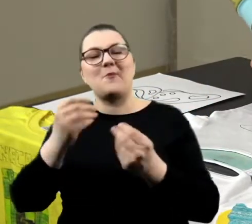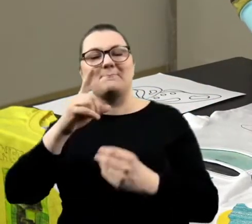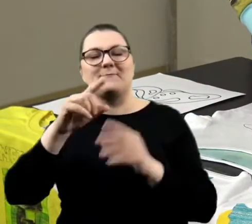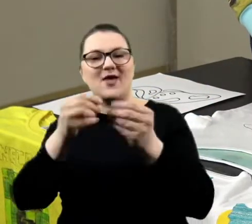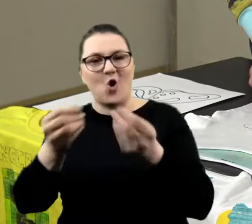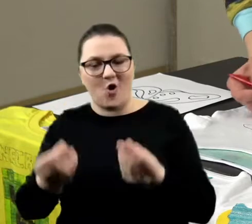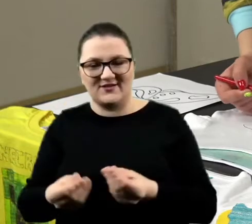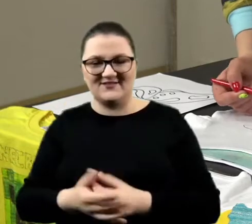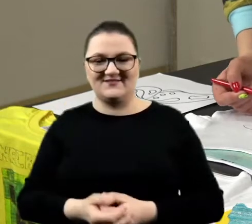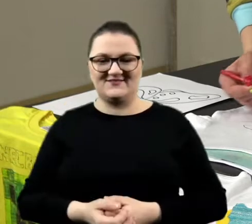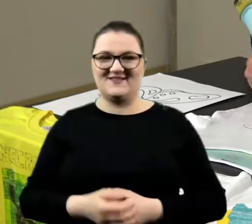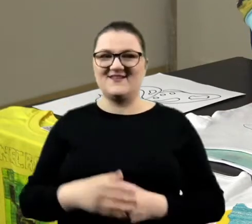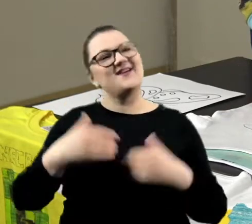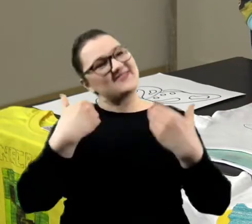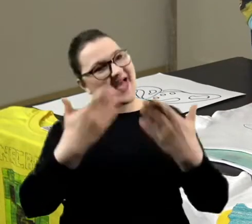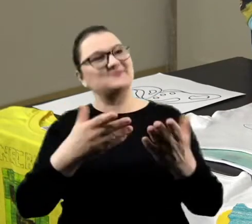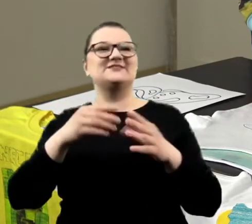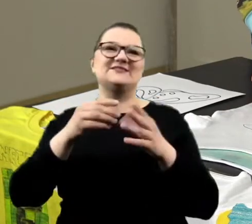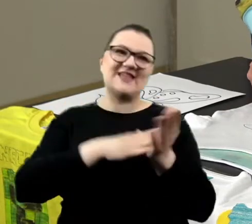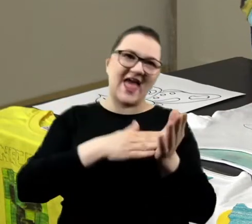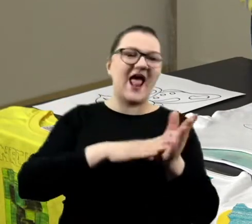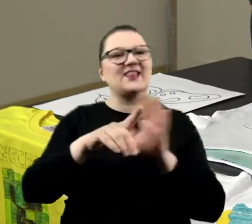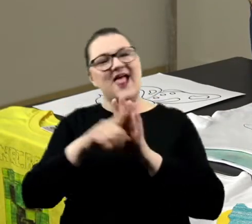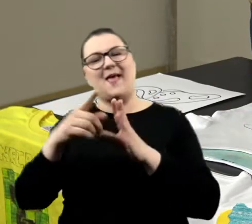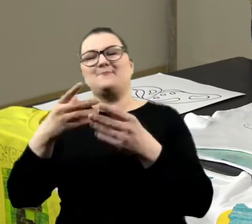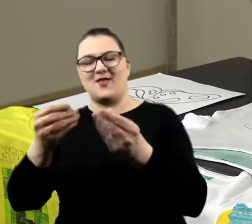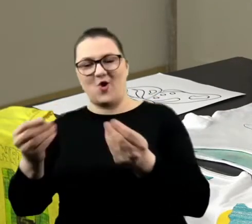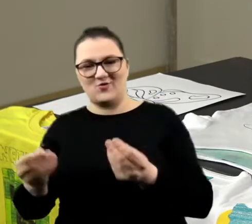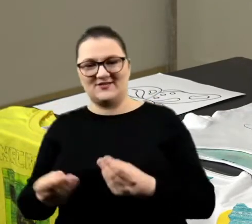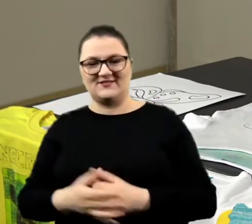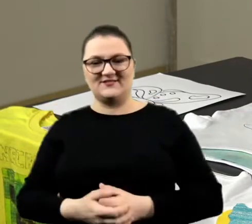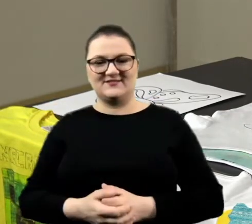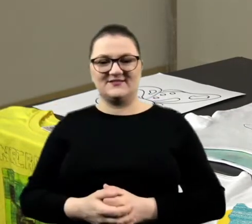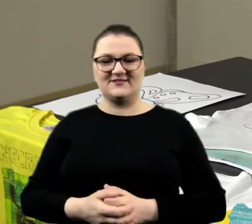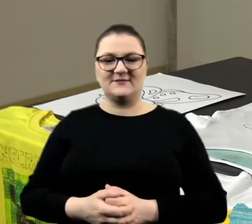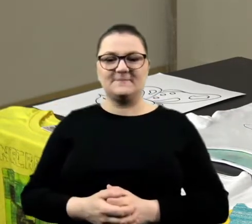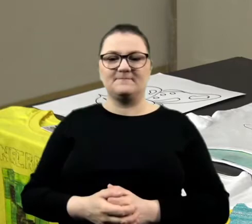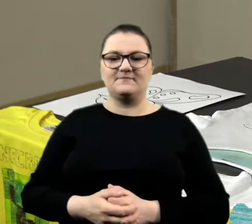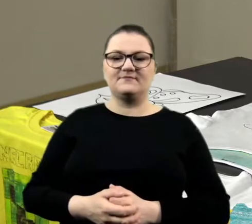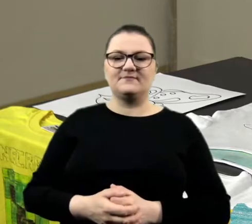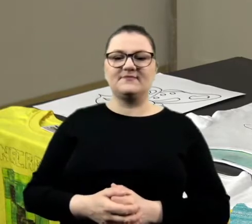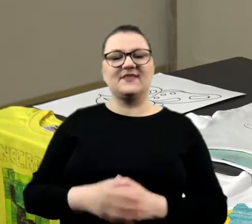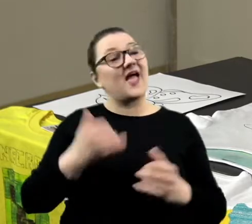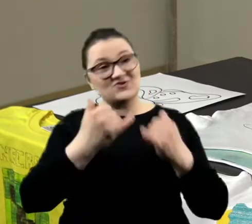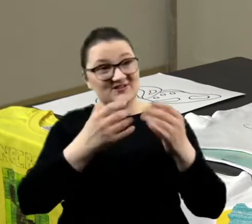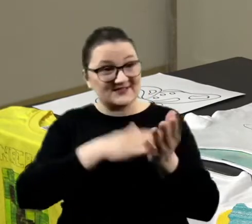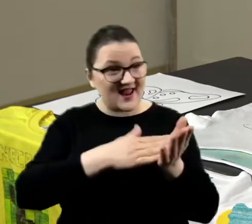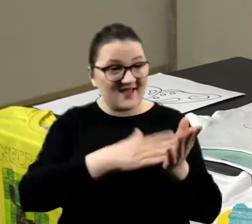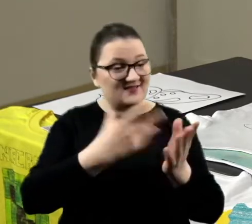Dam ci sera na pierogi. Jak to kapustę, ale od kapusty będziesz tłusty.